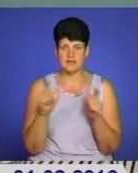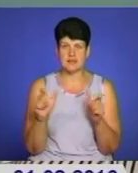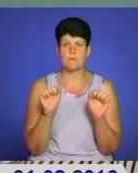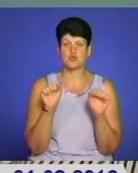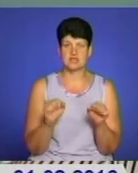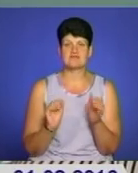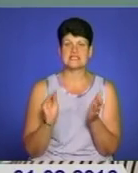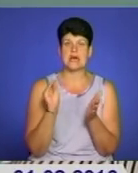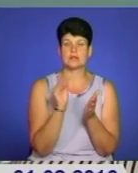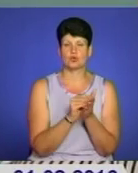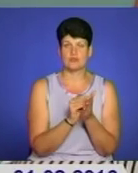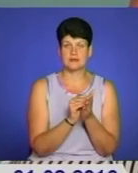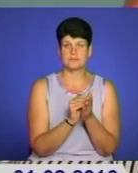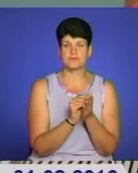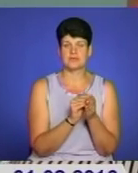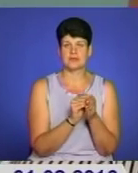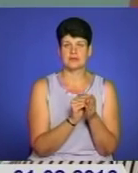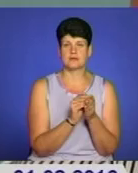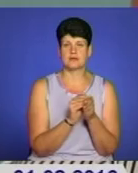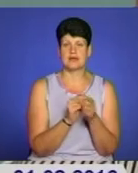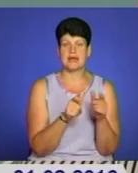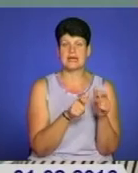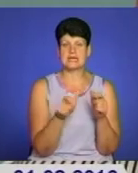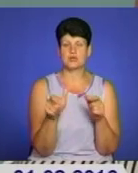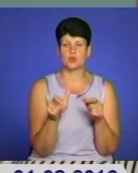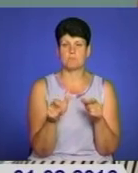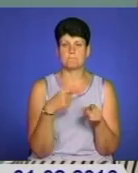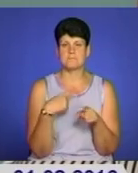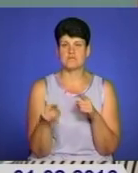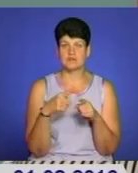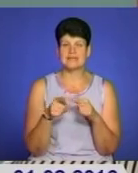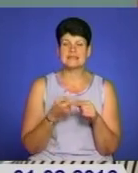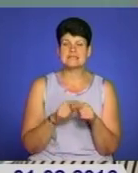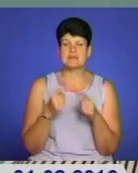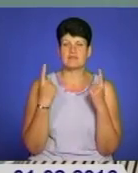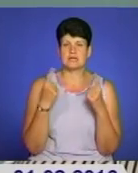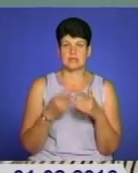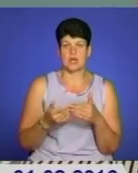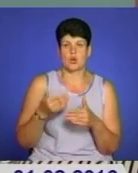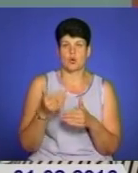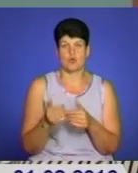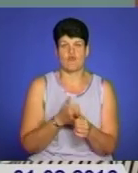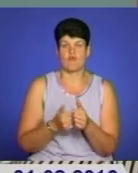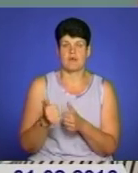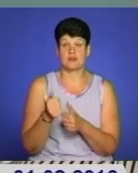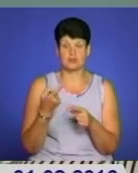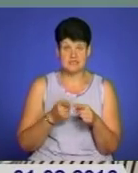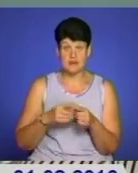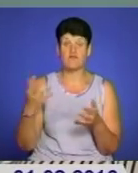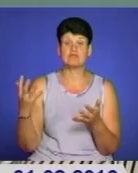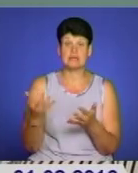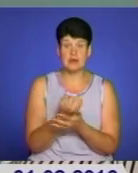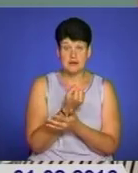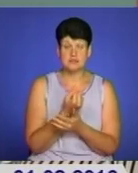встановлення лінійного прискорювача. Це значний крок вперед. Якщо цей проєкт вдасться, то